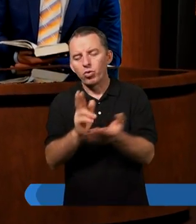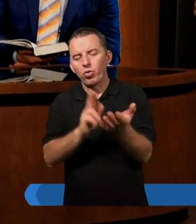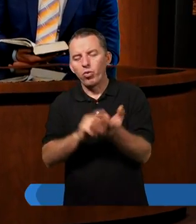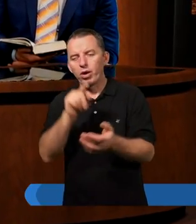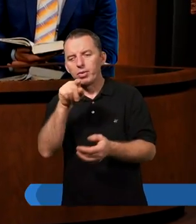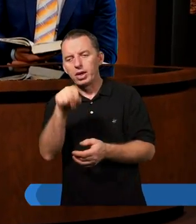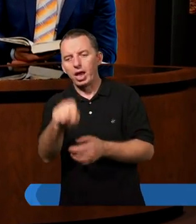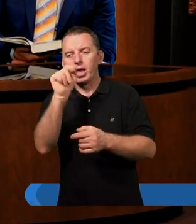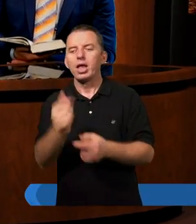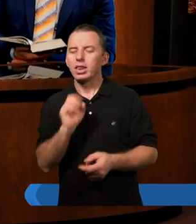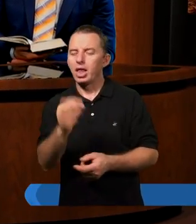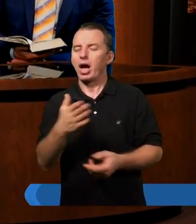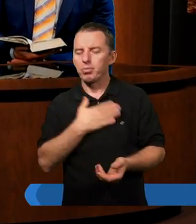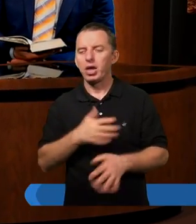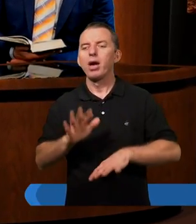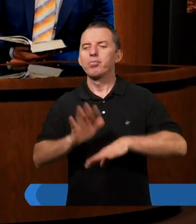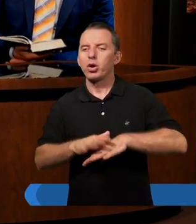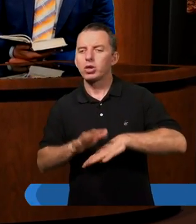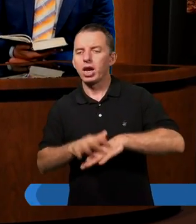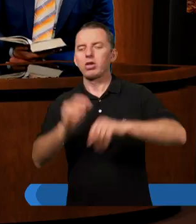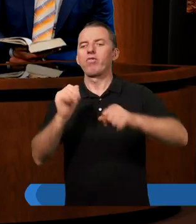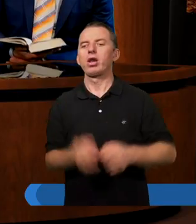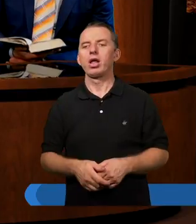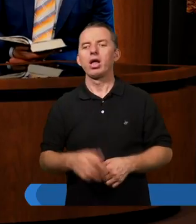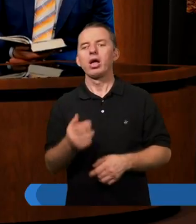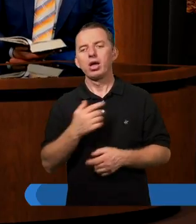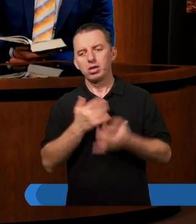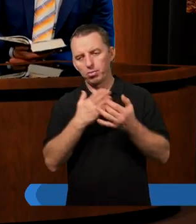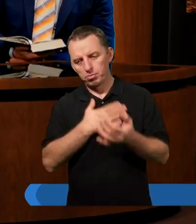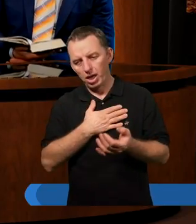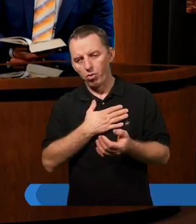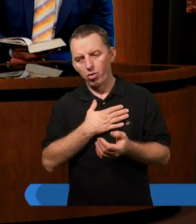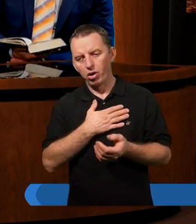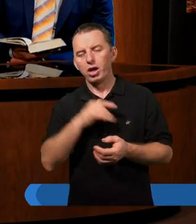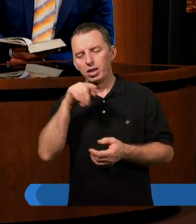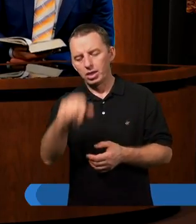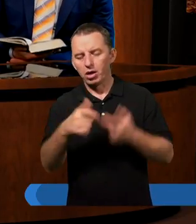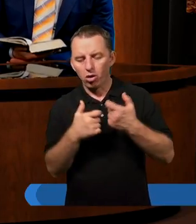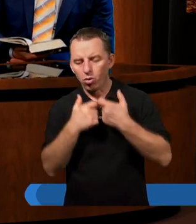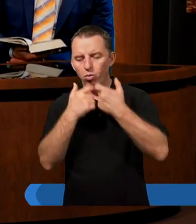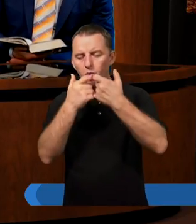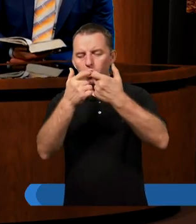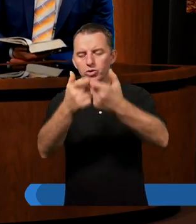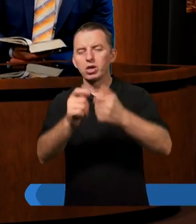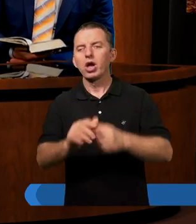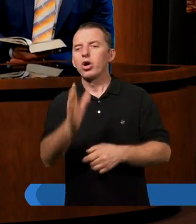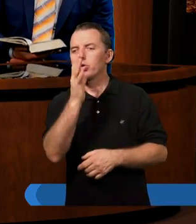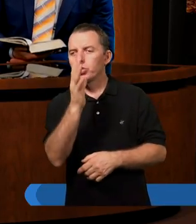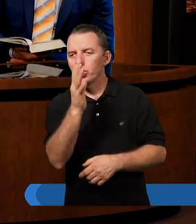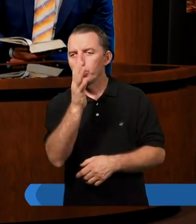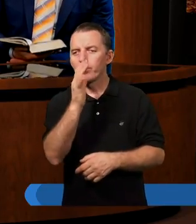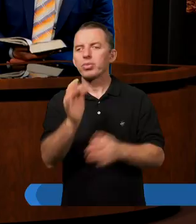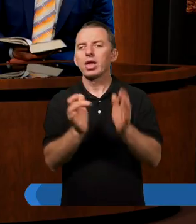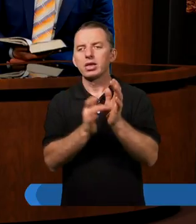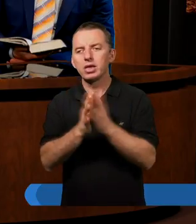ale jednak tak mnie potraktowano. I jaki wynik był tego głoszenia Żydom, że